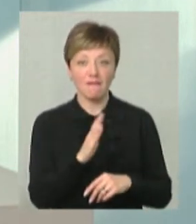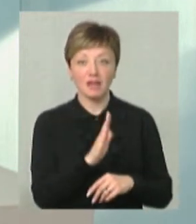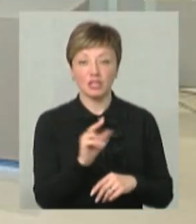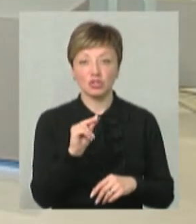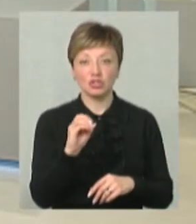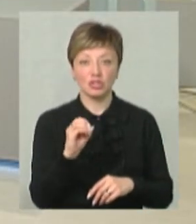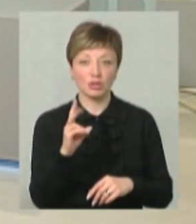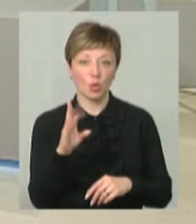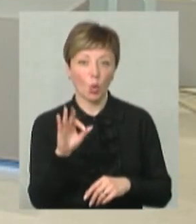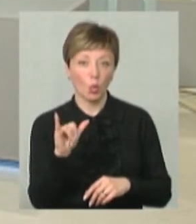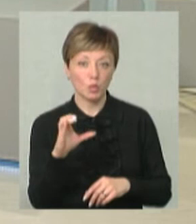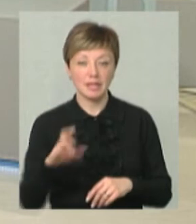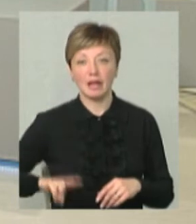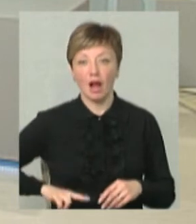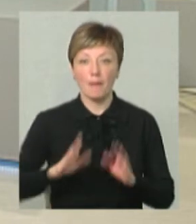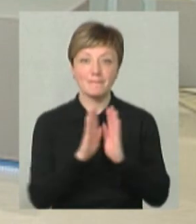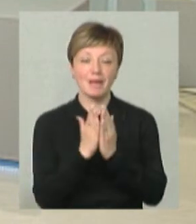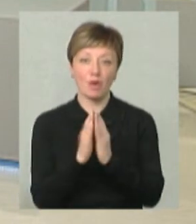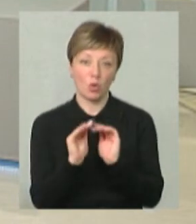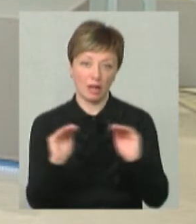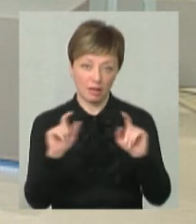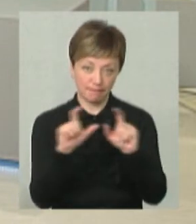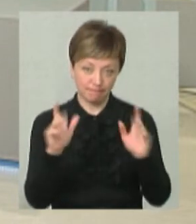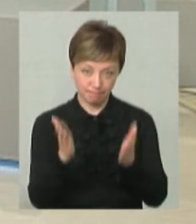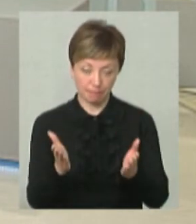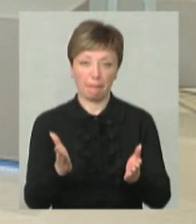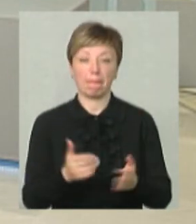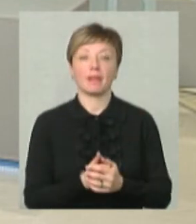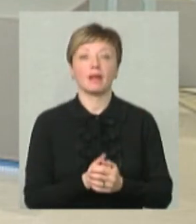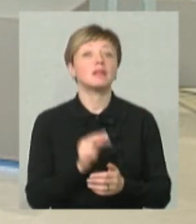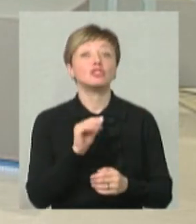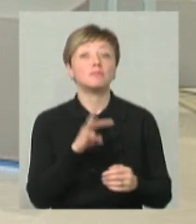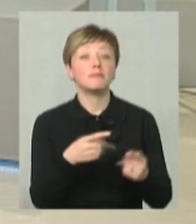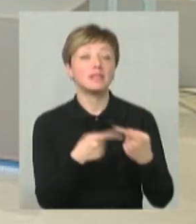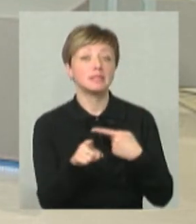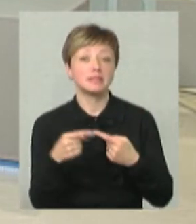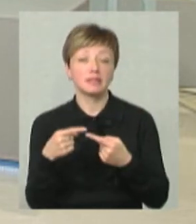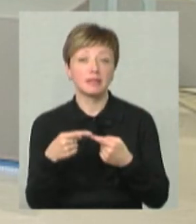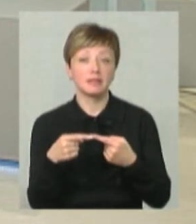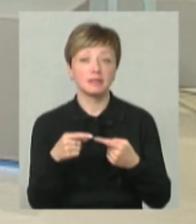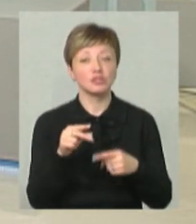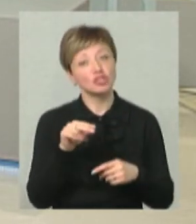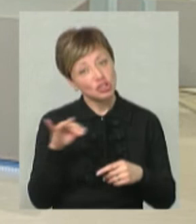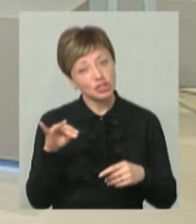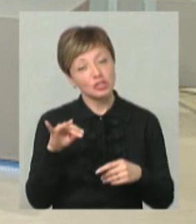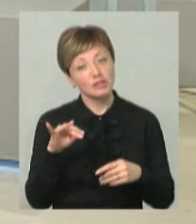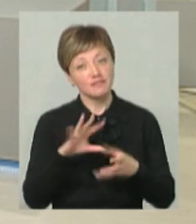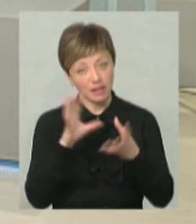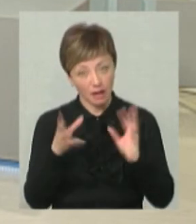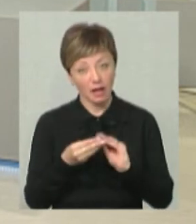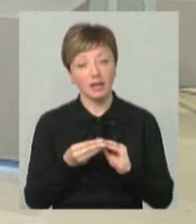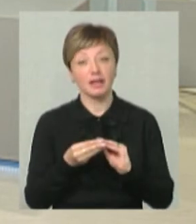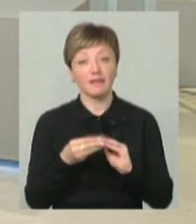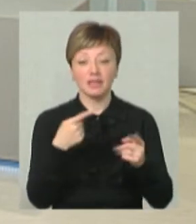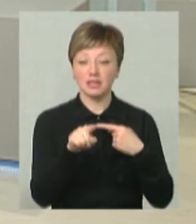Чорновус, директорка бібліотеки, чим відрізняється і чи відрізняється взагалі